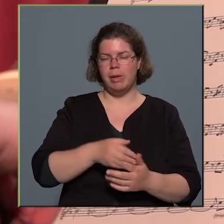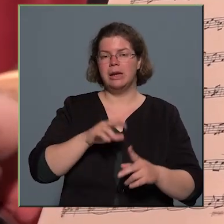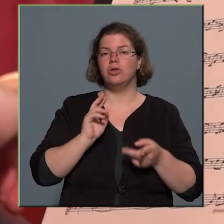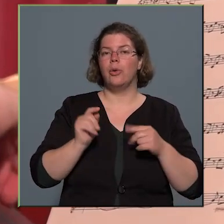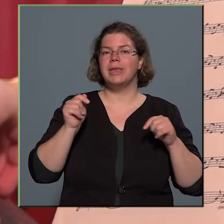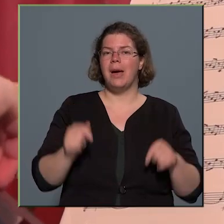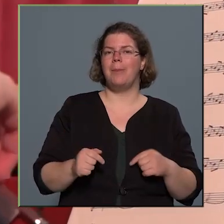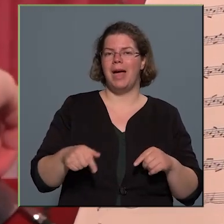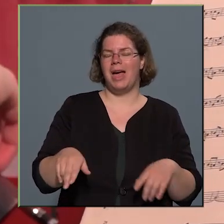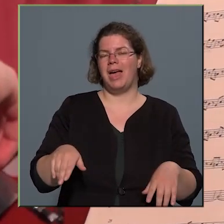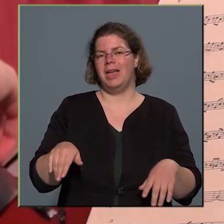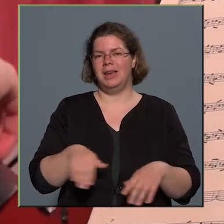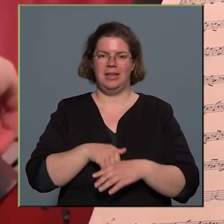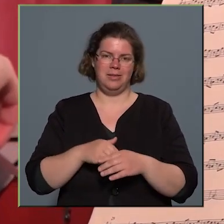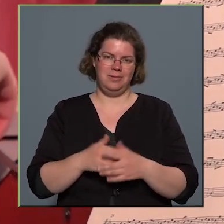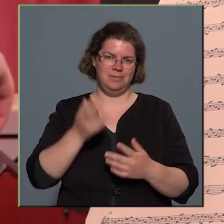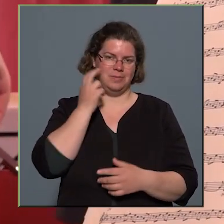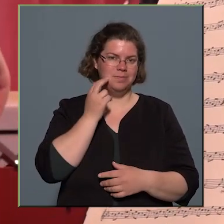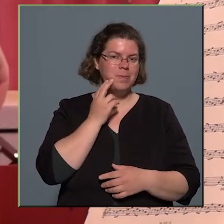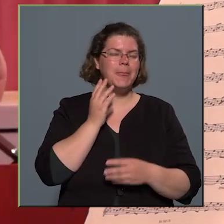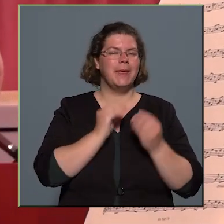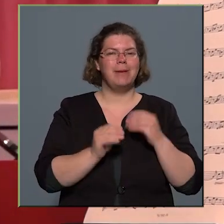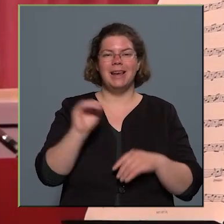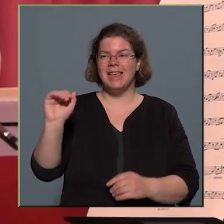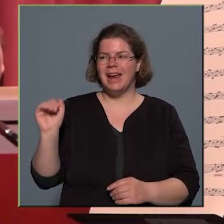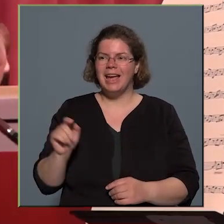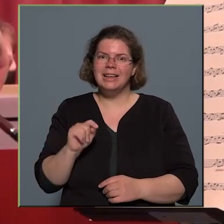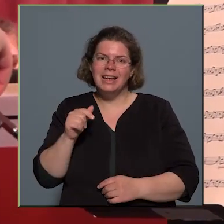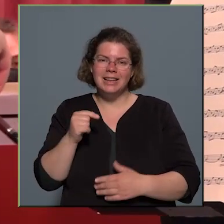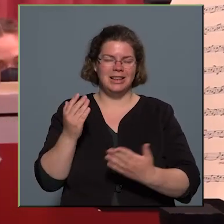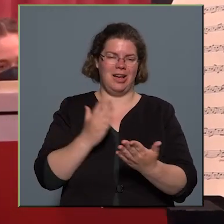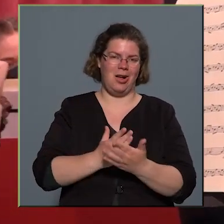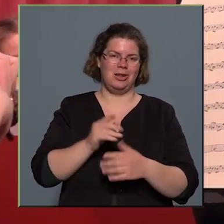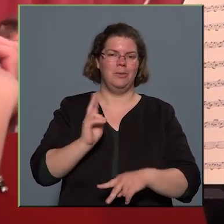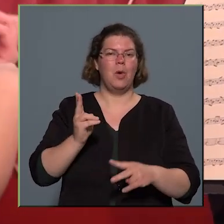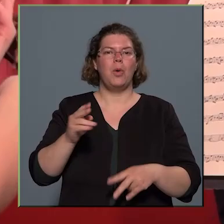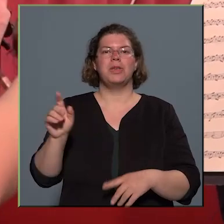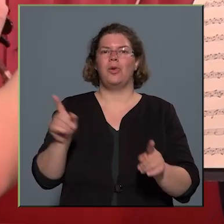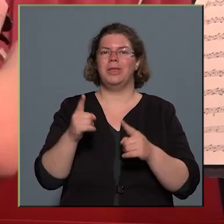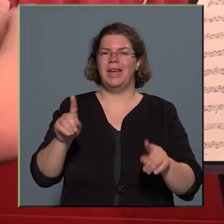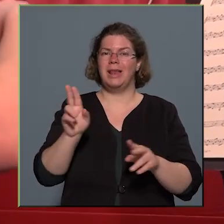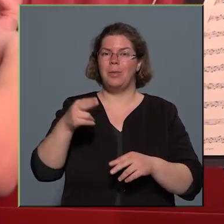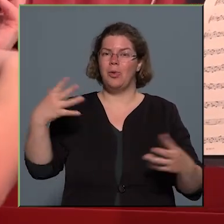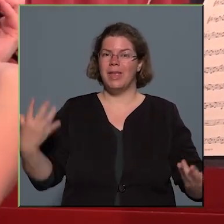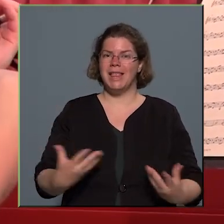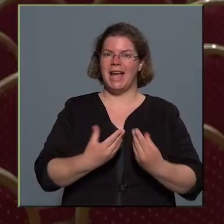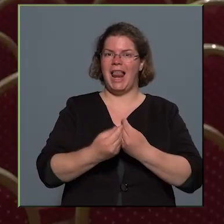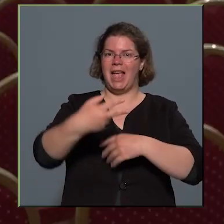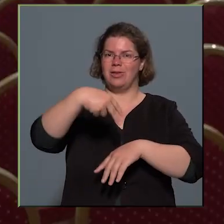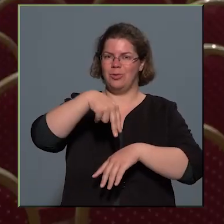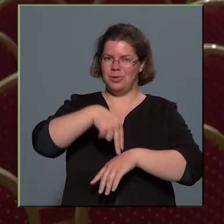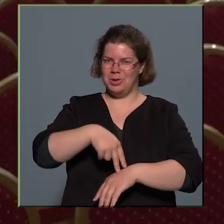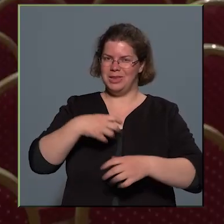ebben része lehet az intézetünknek, hiszen a gyerekeknek ez egy ritka alkalom arra, hogy koncertező művészekkel együtt léphessenek